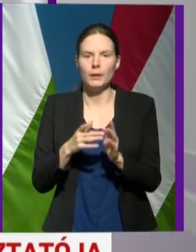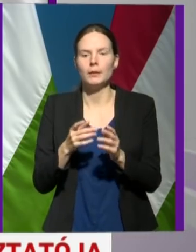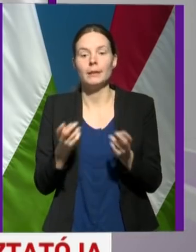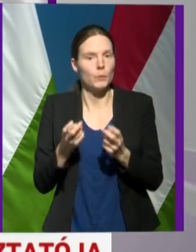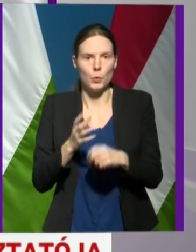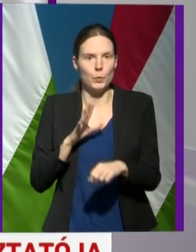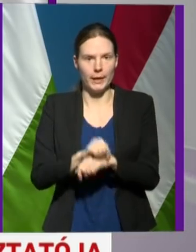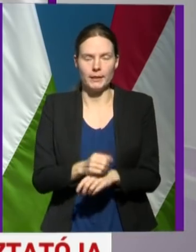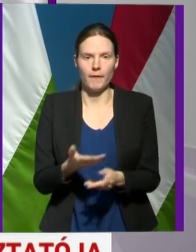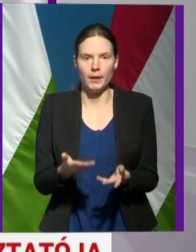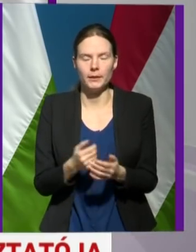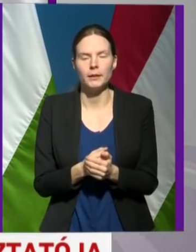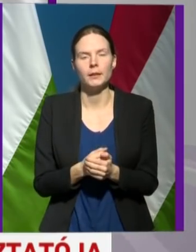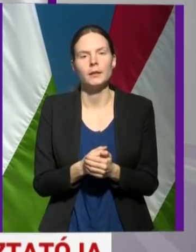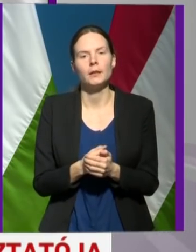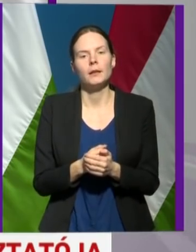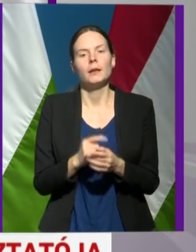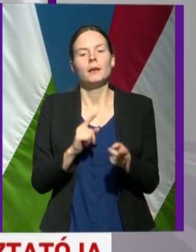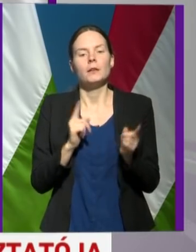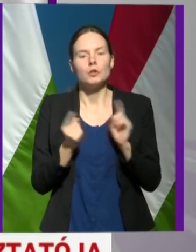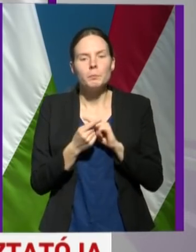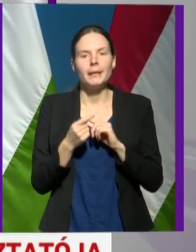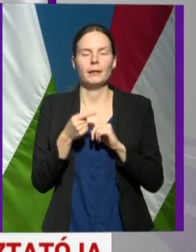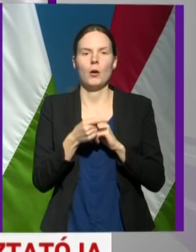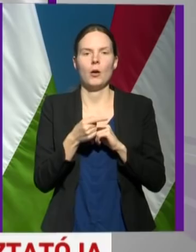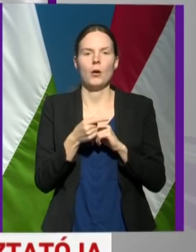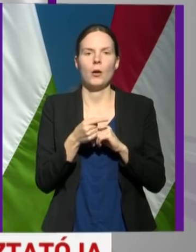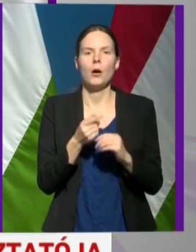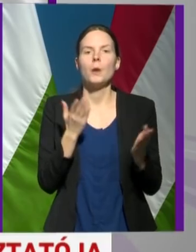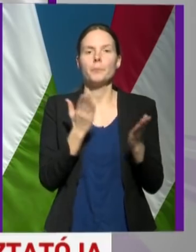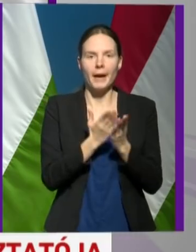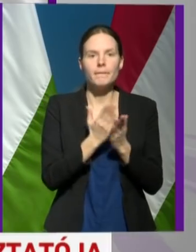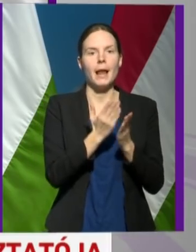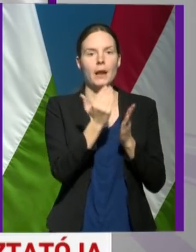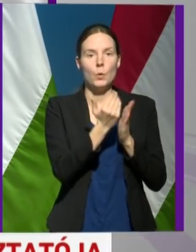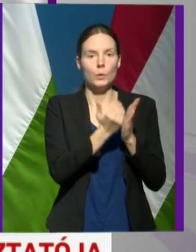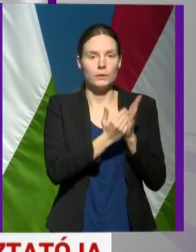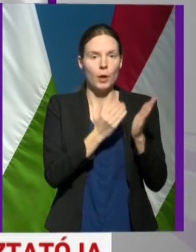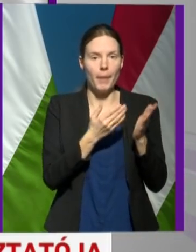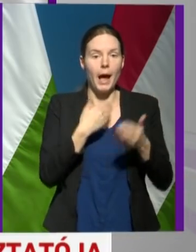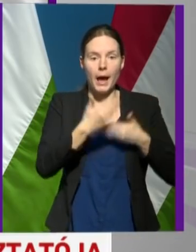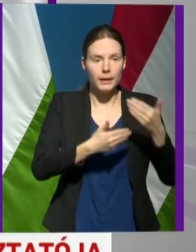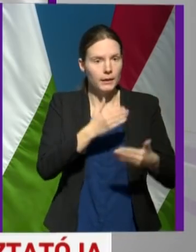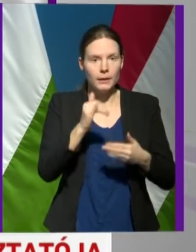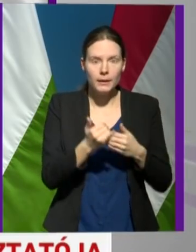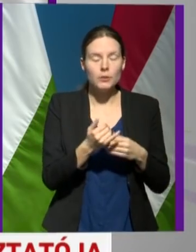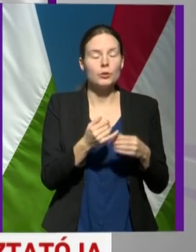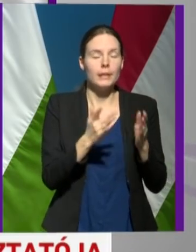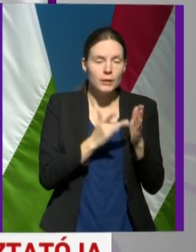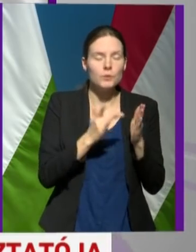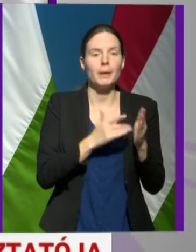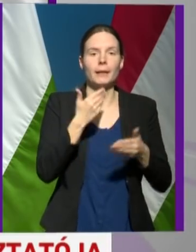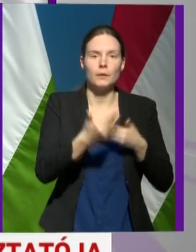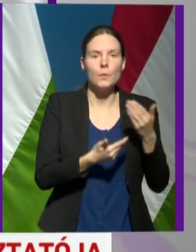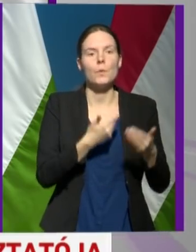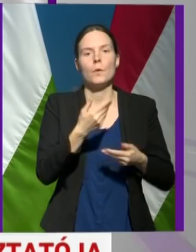validált, metodikailag megfelelő módszerrel is ismétlő vizsgálatot